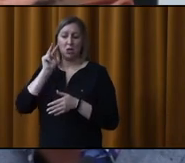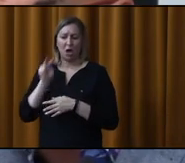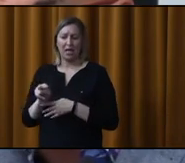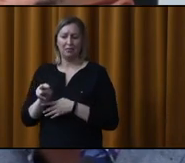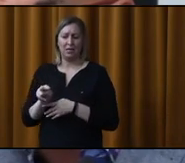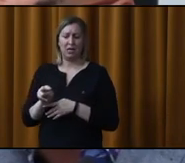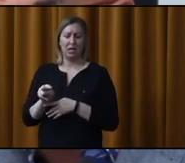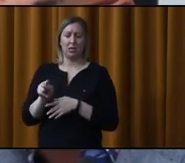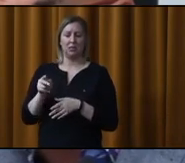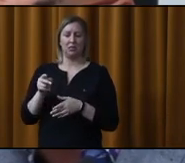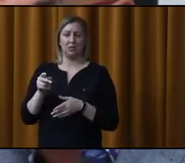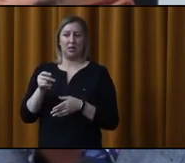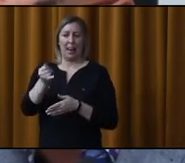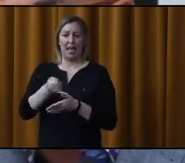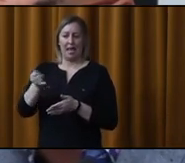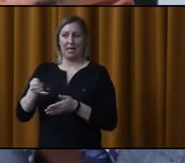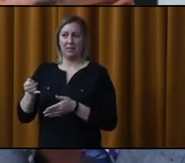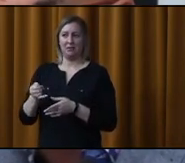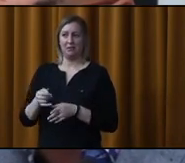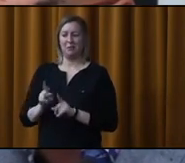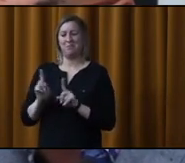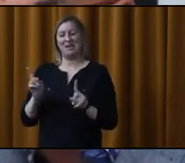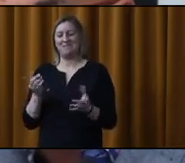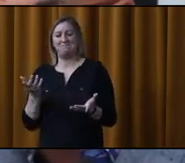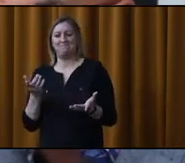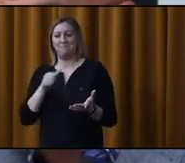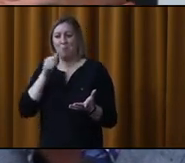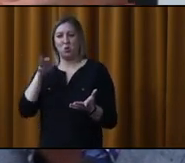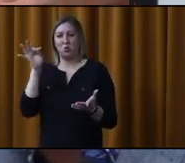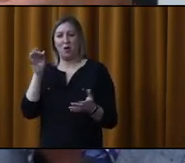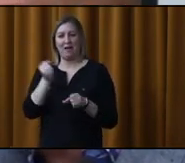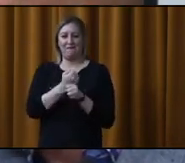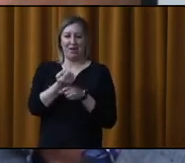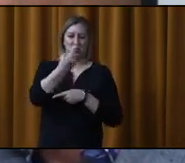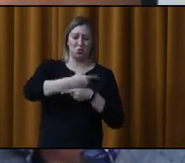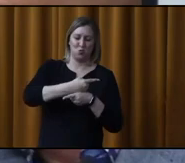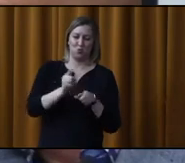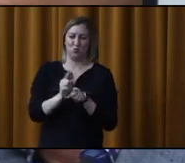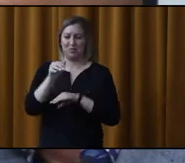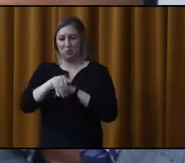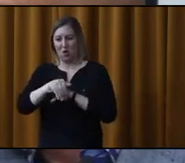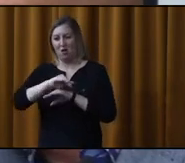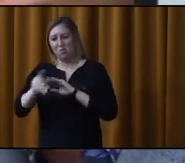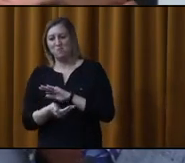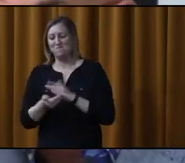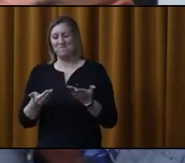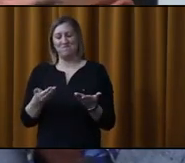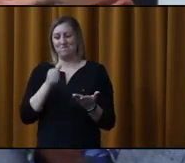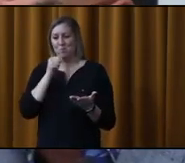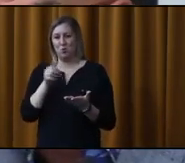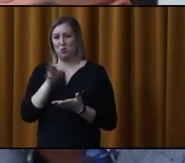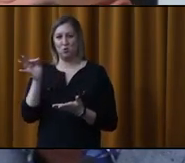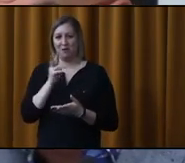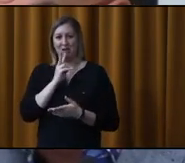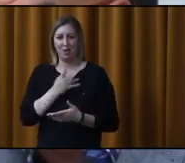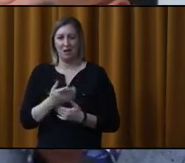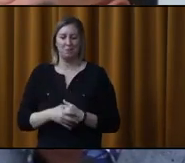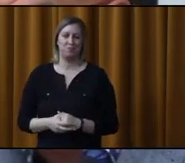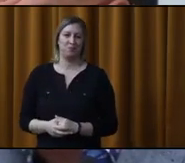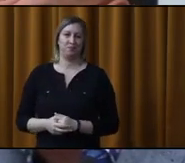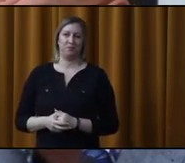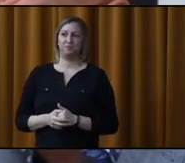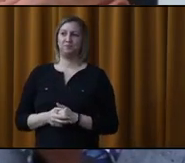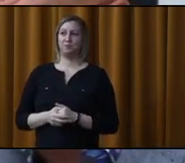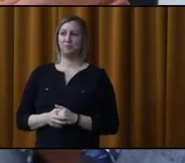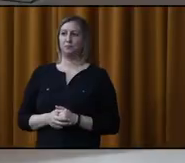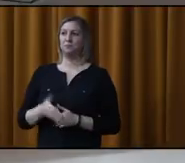virage à gauche. Mais c'est un mix des deux, M. le Président. n pas le choix d'en faire de jour pour assurer une question de coût.